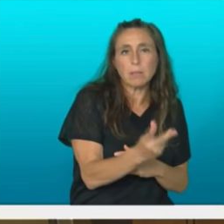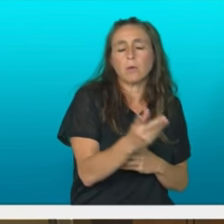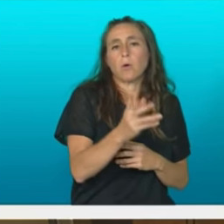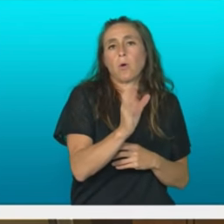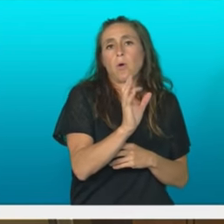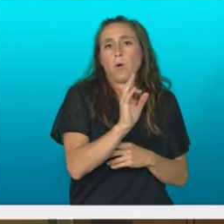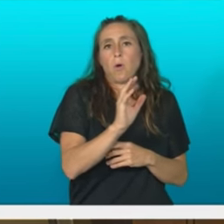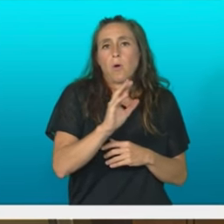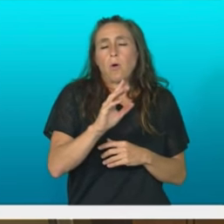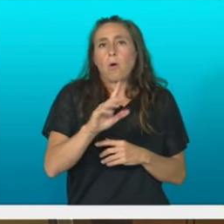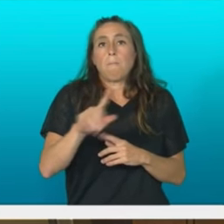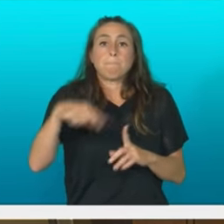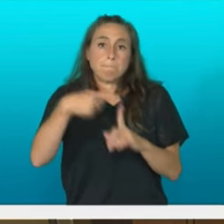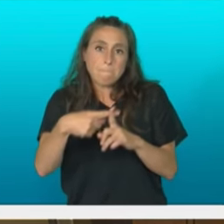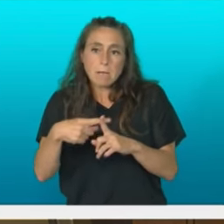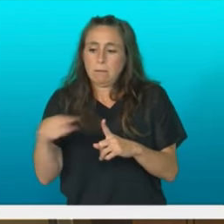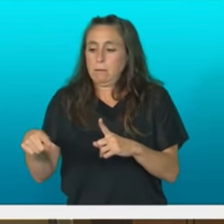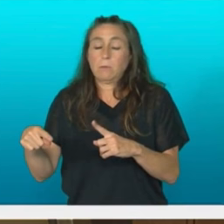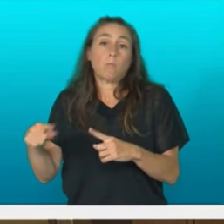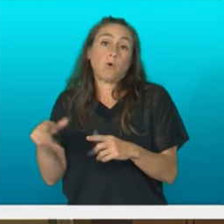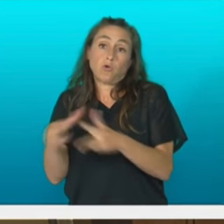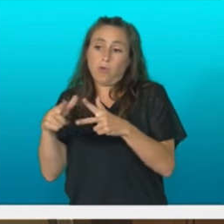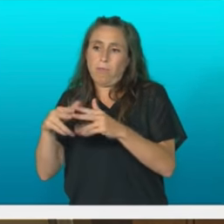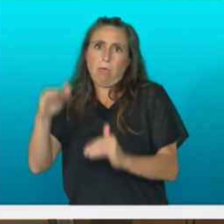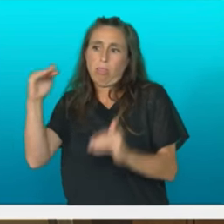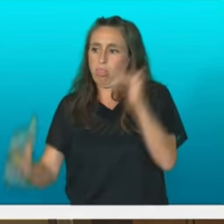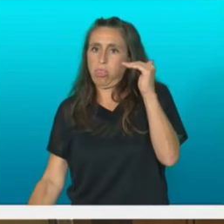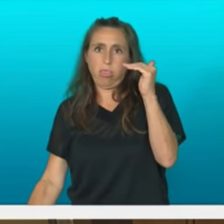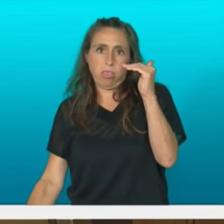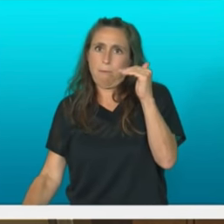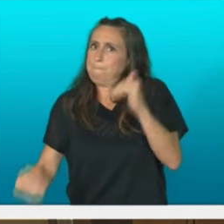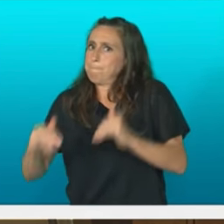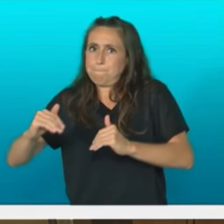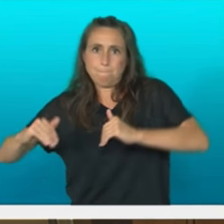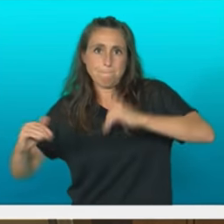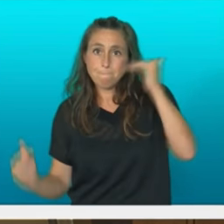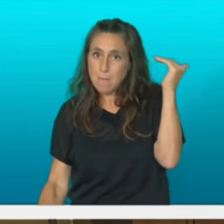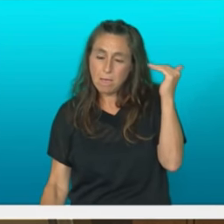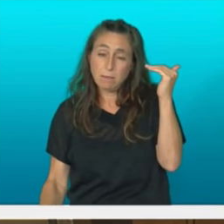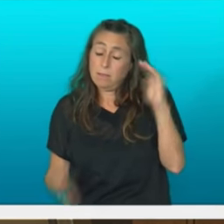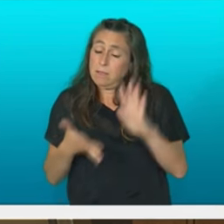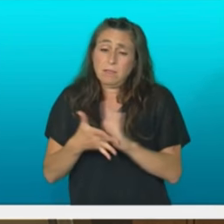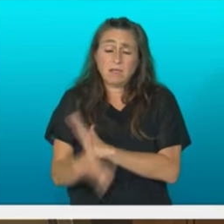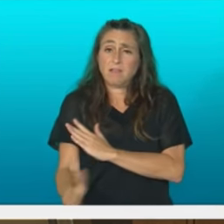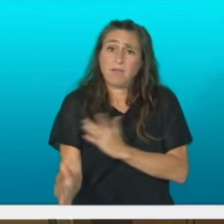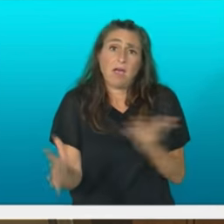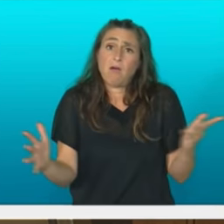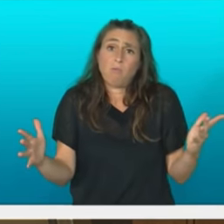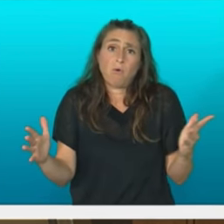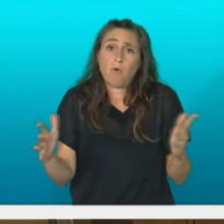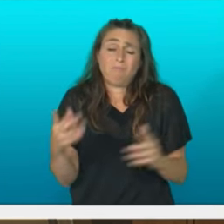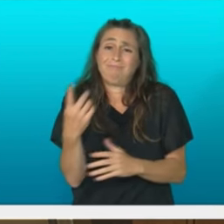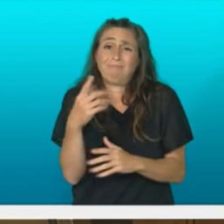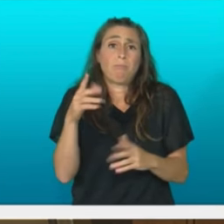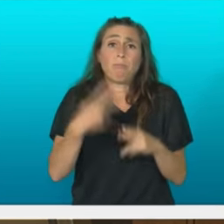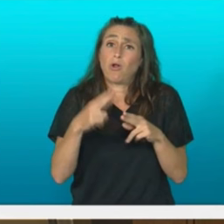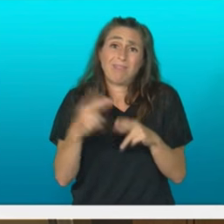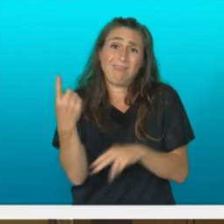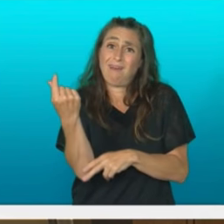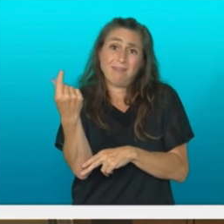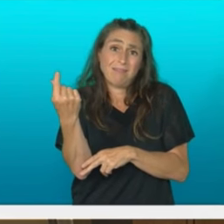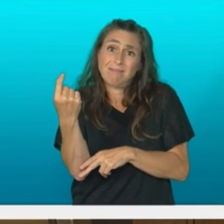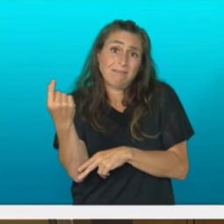ezberdintasun sozialen gorakada, globalizazio neoliberalaren porrota ere bada, eta hemen ere ez gaude